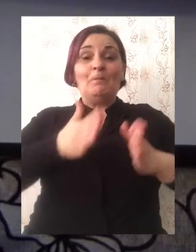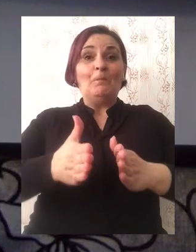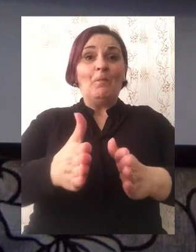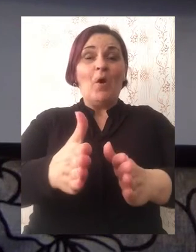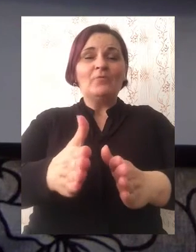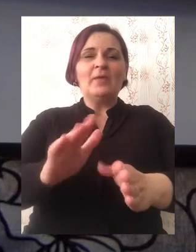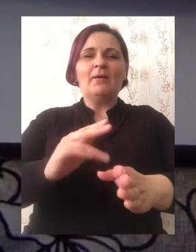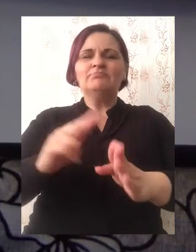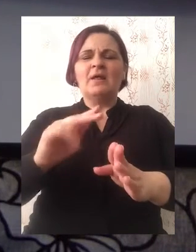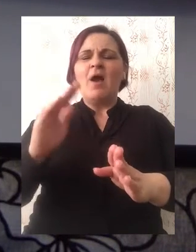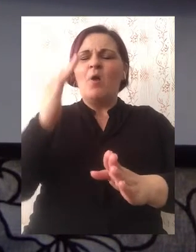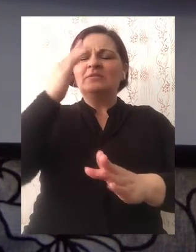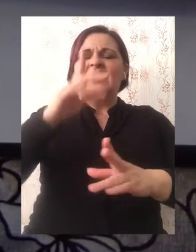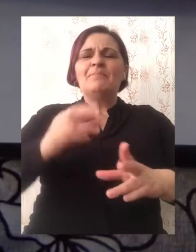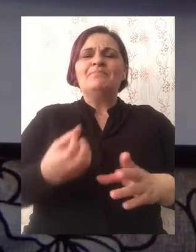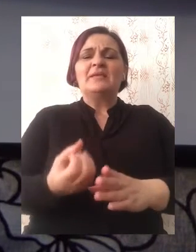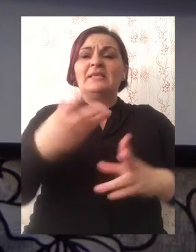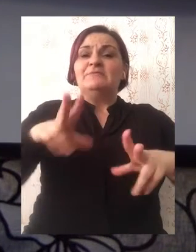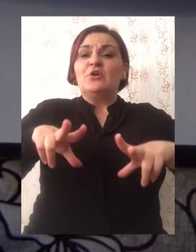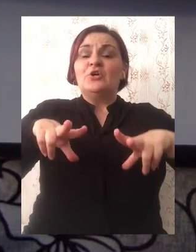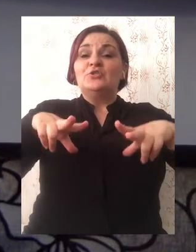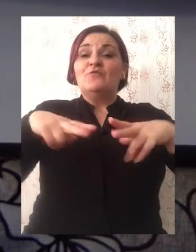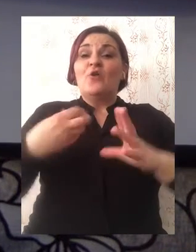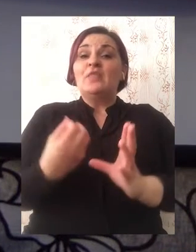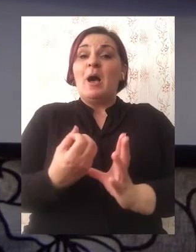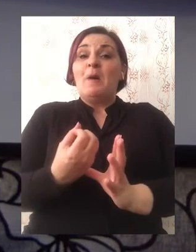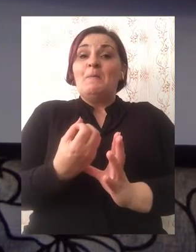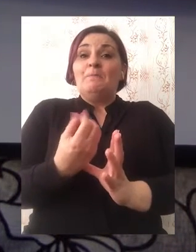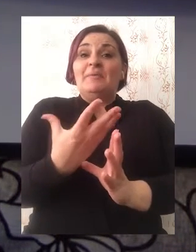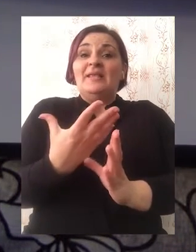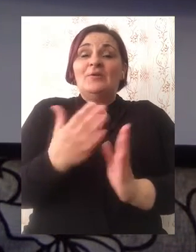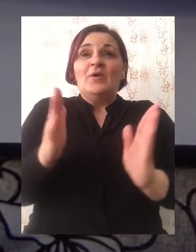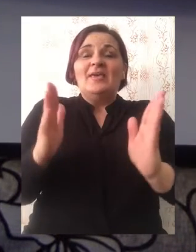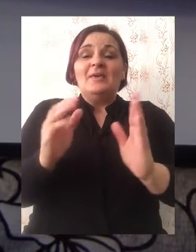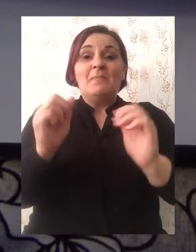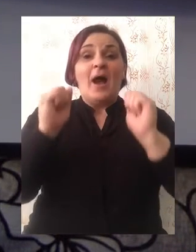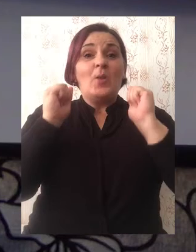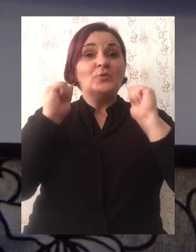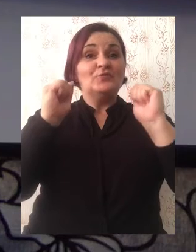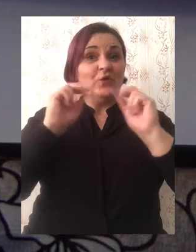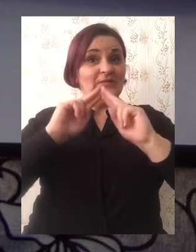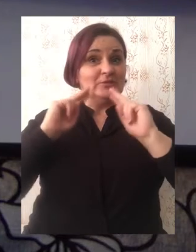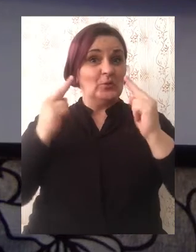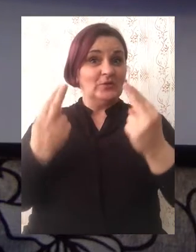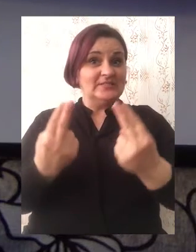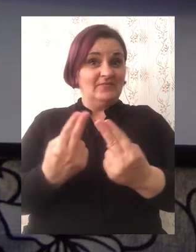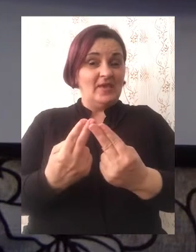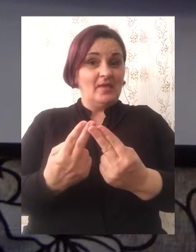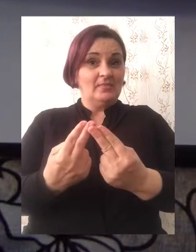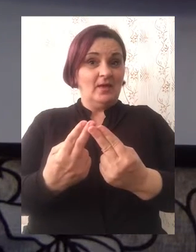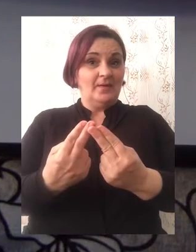bisar kao sanj, izvor života biljnog i malog životinskog svijeta.